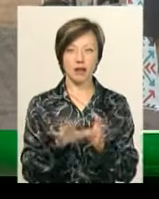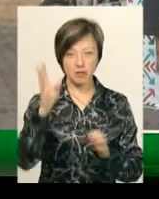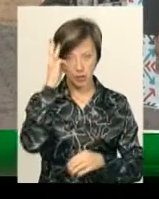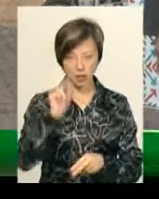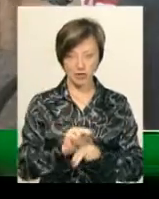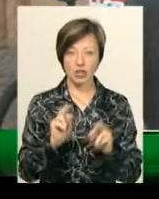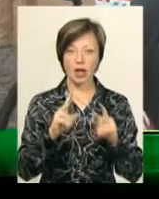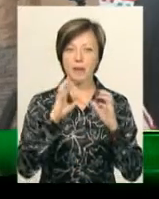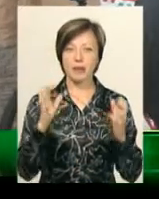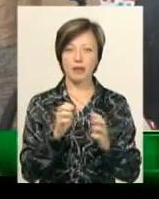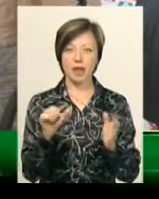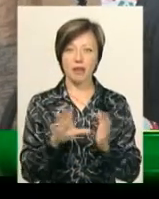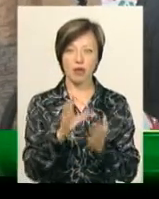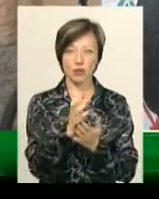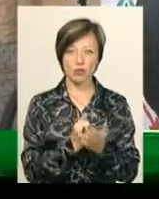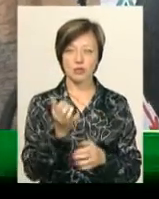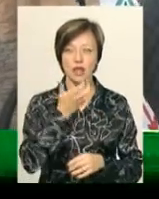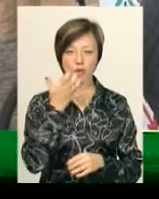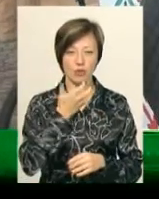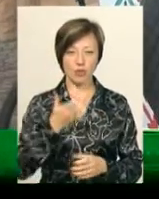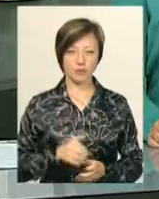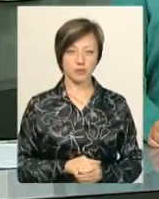навчають, як берегти енергоресурси і тепло.